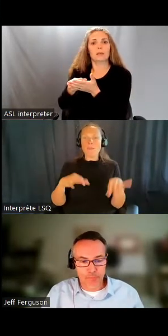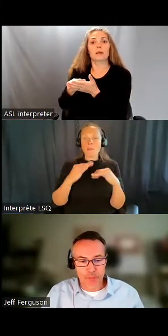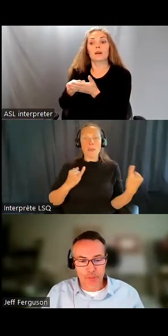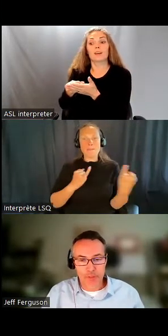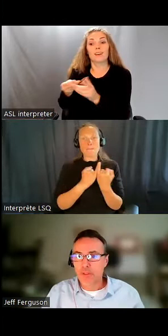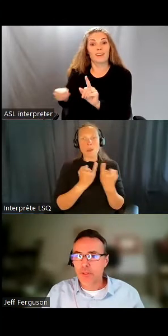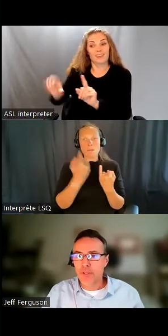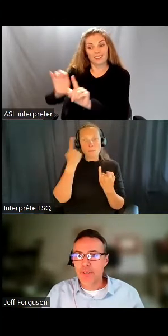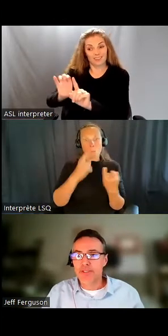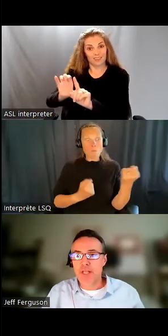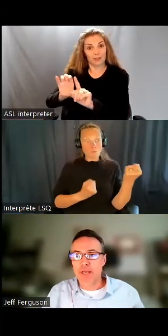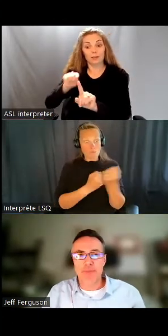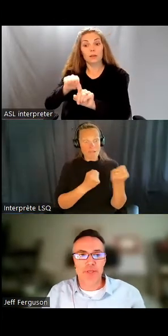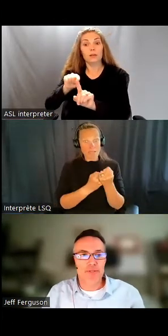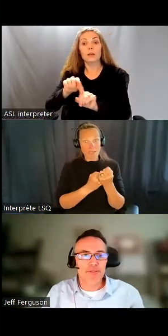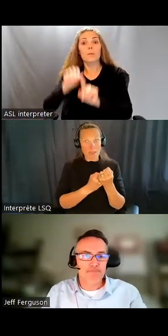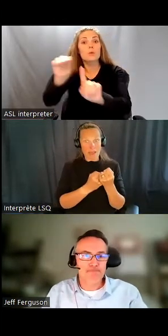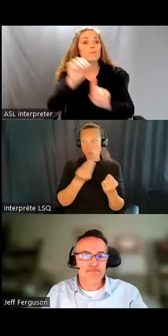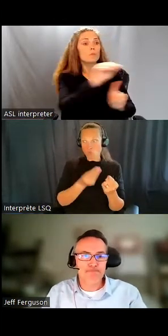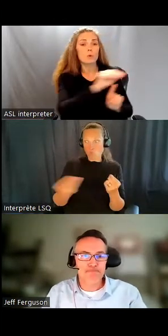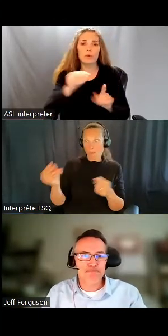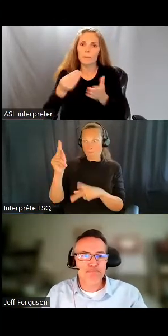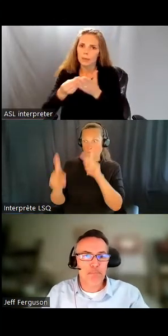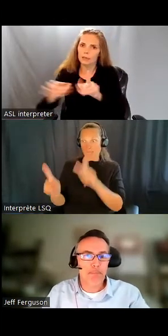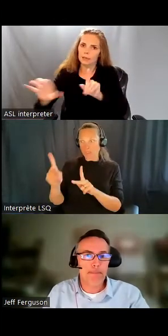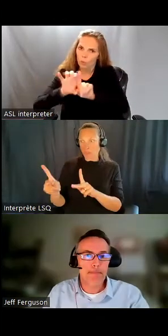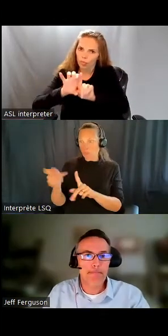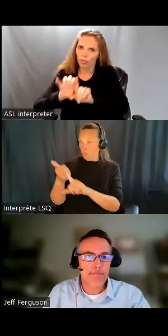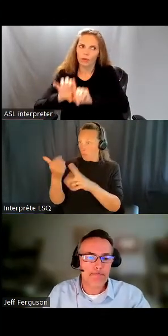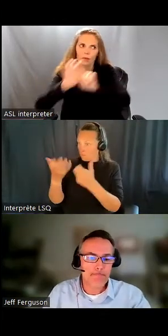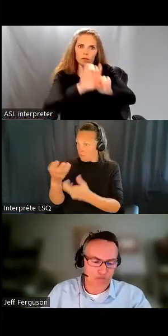où vous décidez de vivre, le financement doit suivre. Diapo suivante.